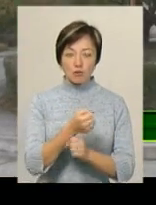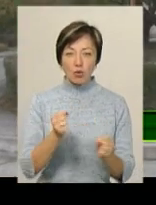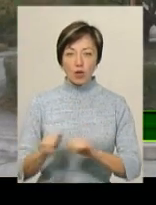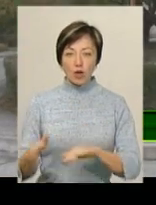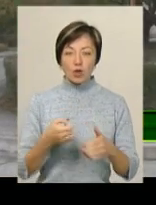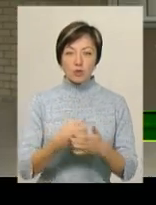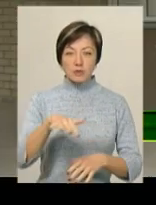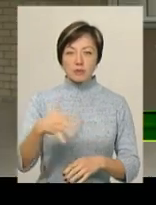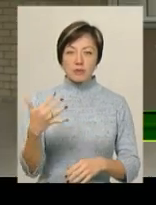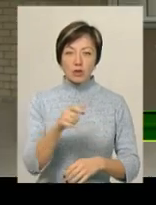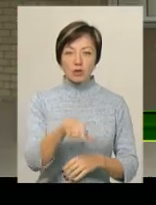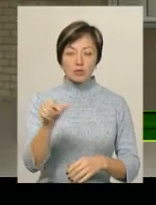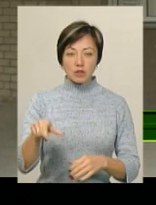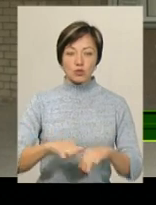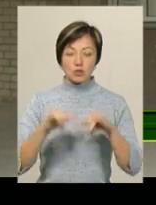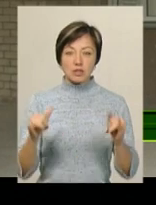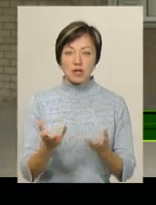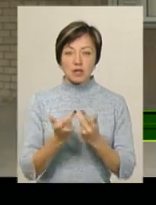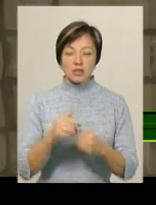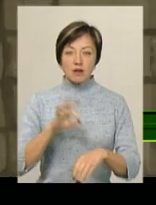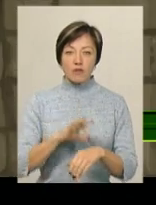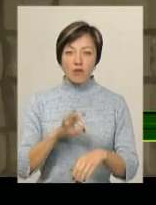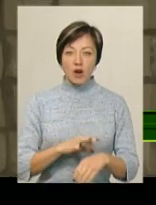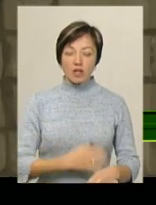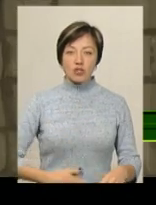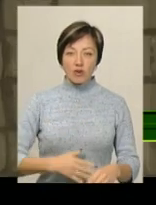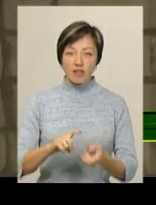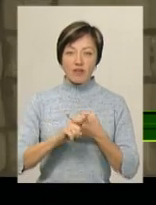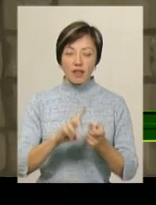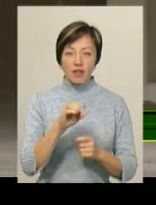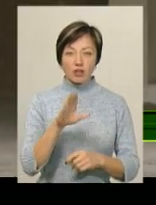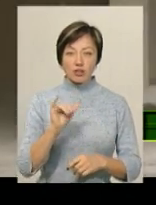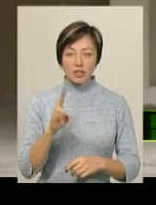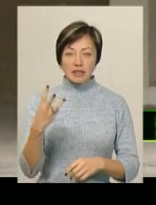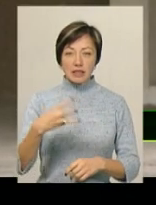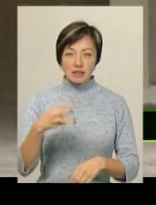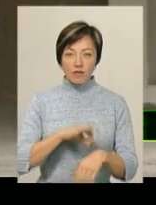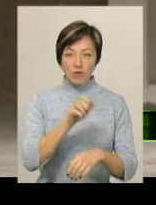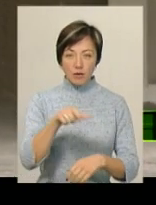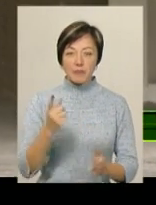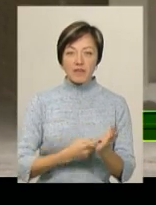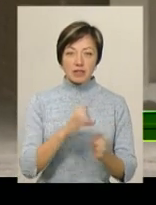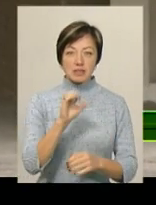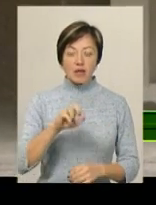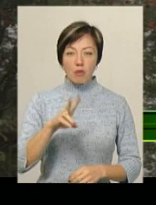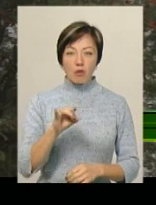55 осіб зросла кількість хворих на кишкову інфекцію в Нетішині. У 30 пацієнтів підтвердили сальмонеллюз.